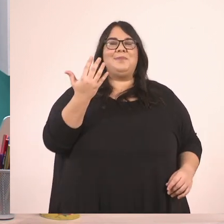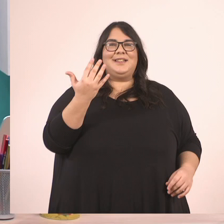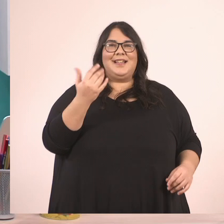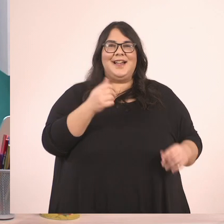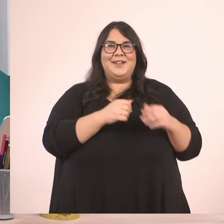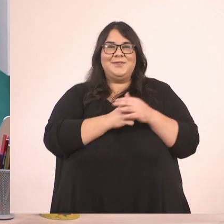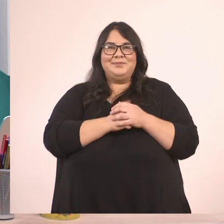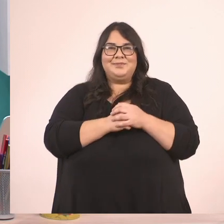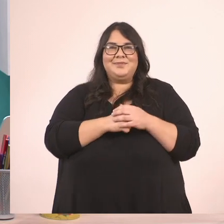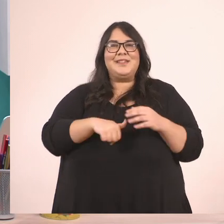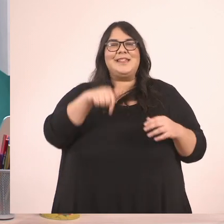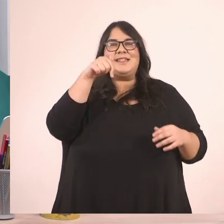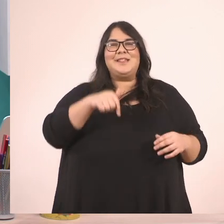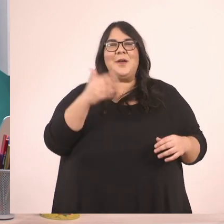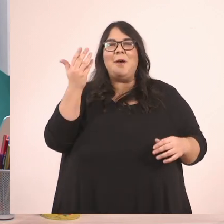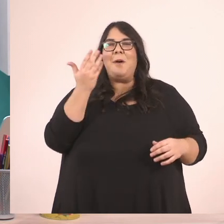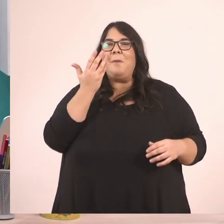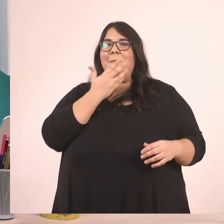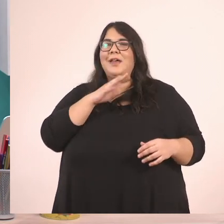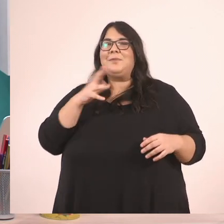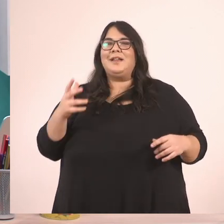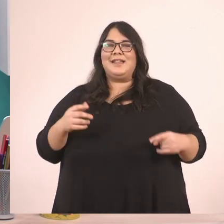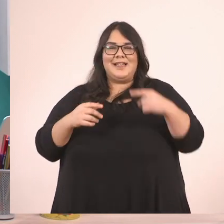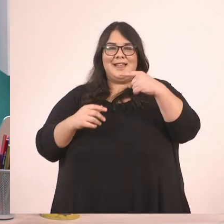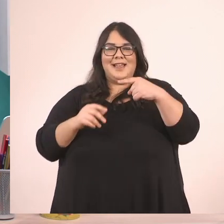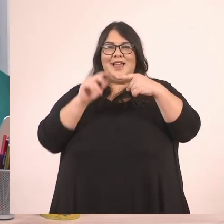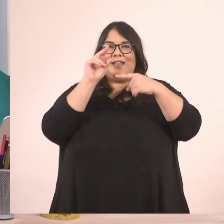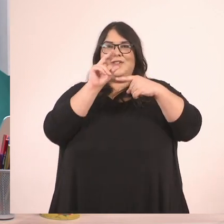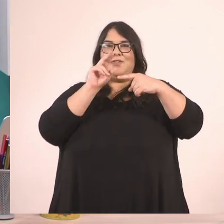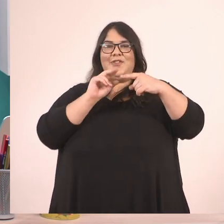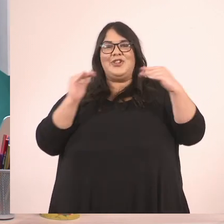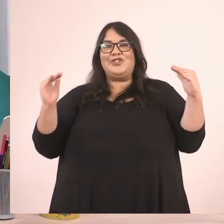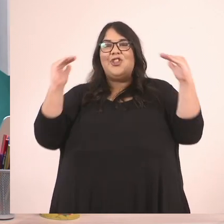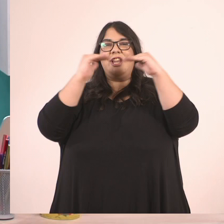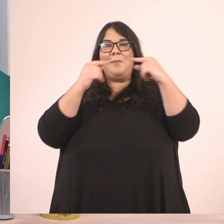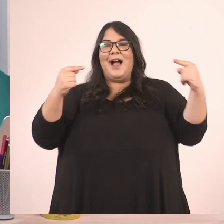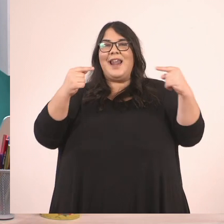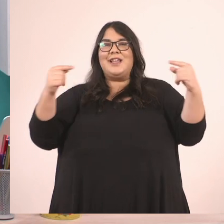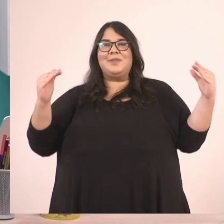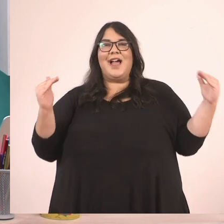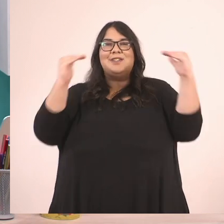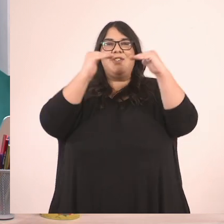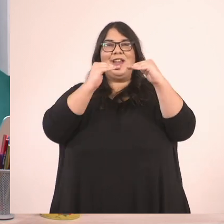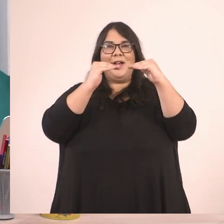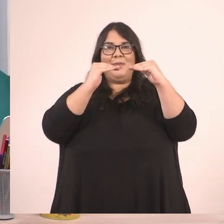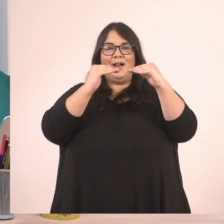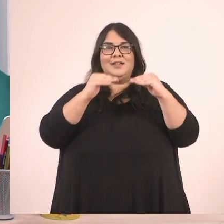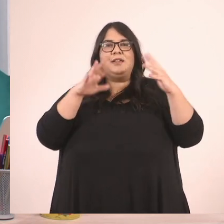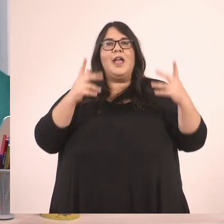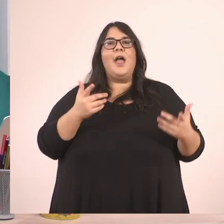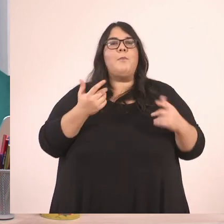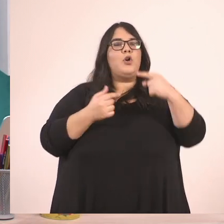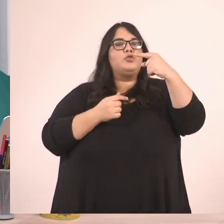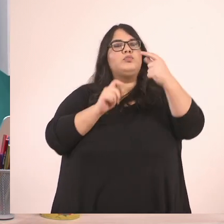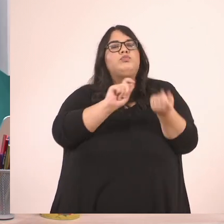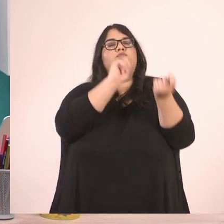Στην συγκεκριμένα, σήμερα θα μιλήσουμε για τα ισοδύναμα κλάσματα και για τη διαδικασία της απλοποίησης. Μπορείτε να έχετε μαζί σας